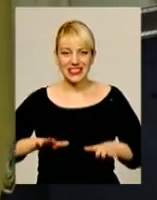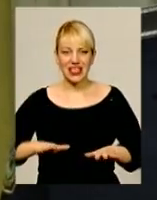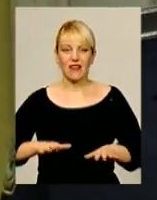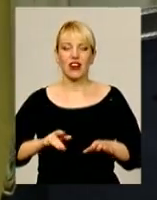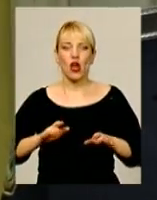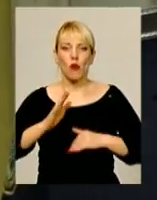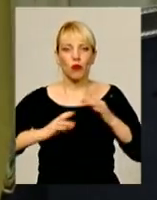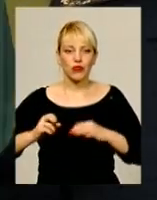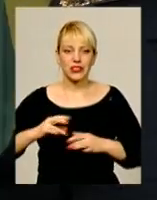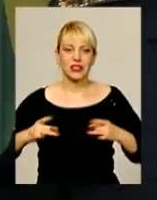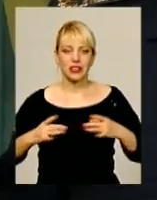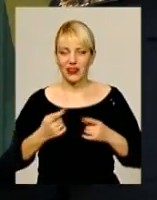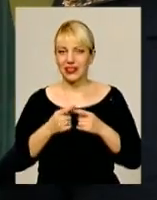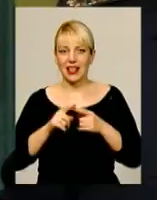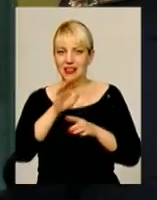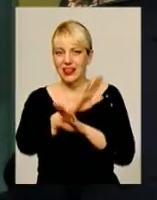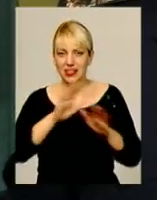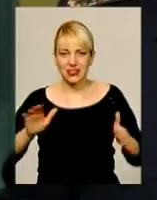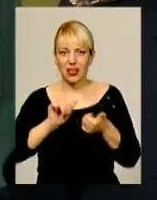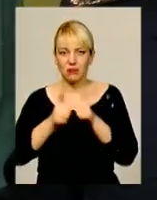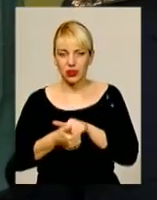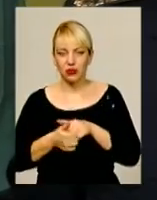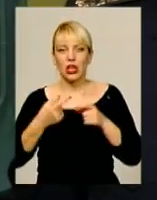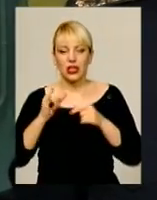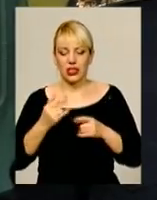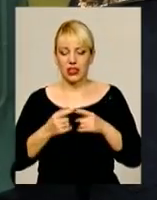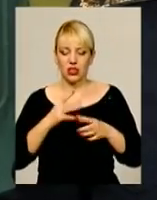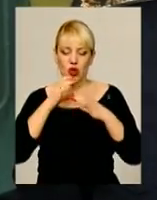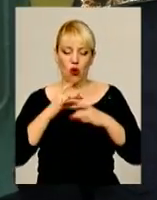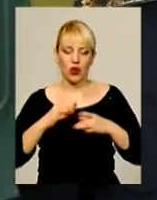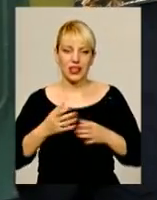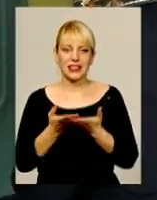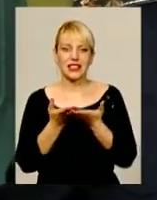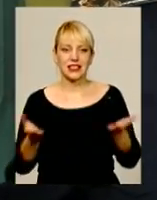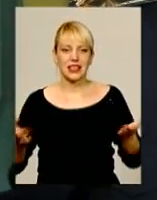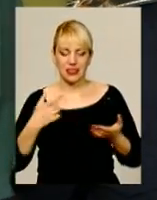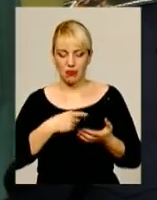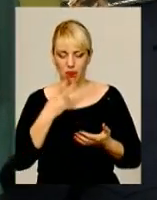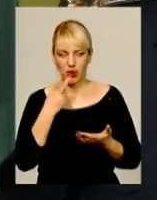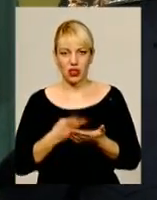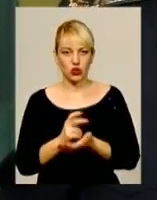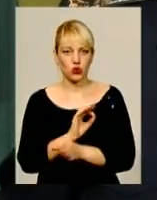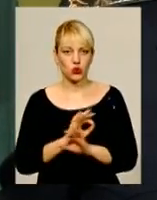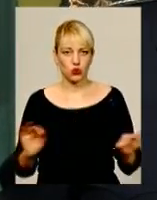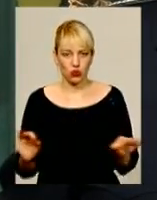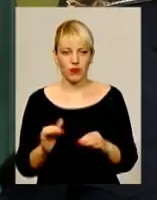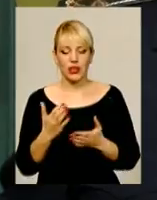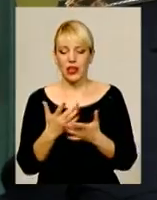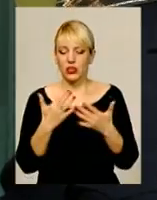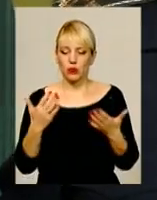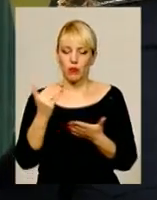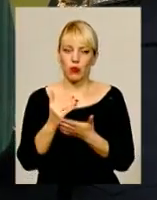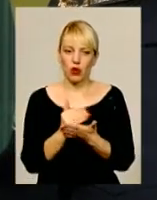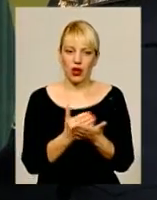свят, це незамінно. Ну і також наші оркестри на сцені чудово показують. Ми сьогодні бачимо, яка чудово різноманітна